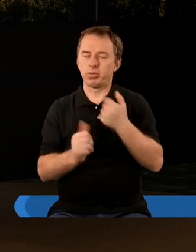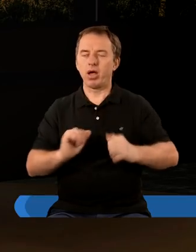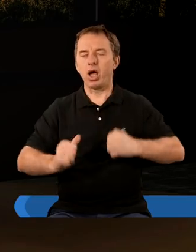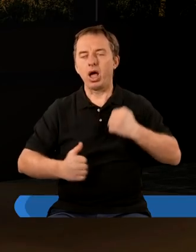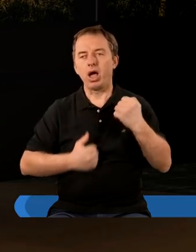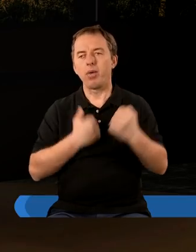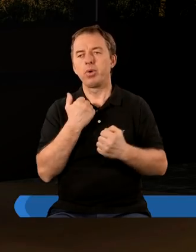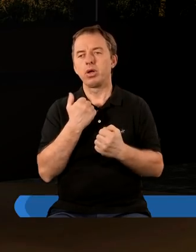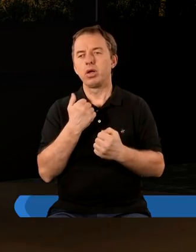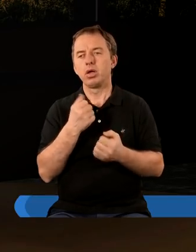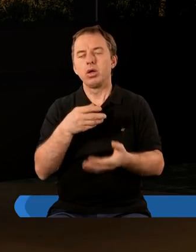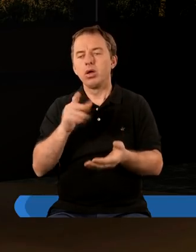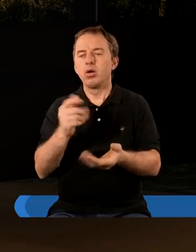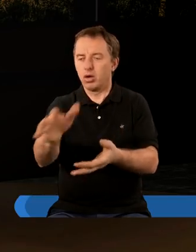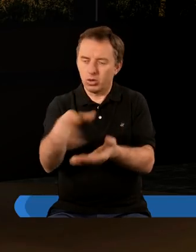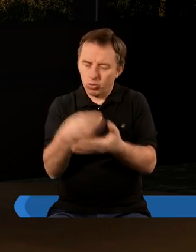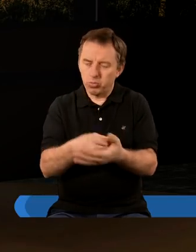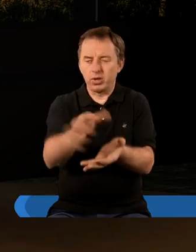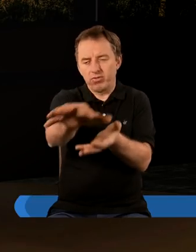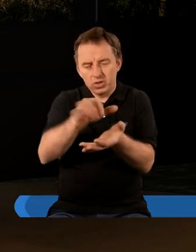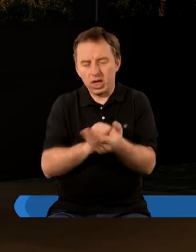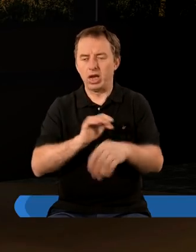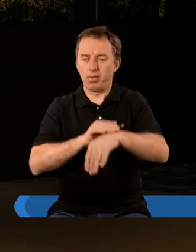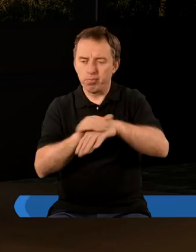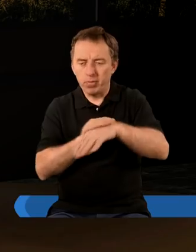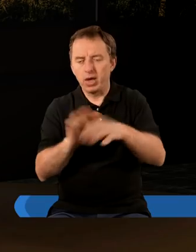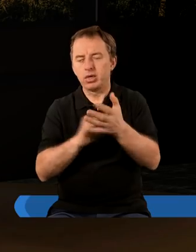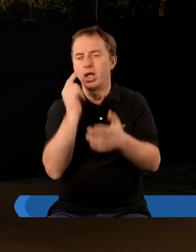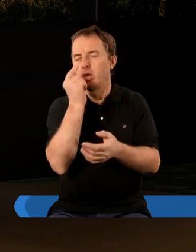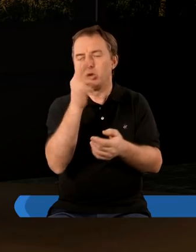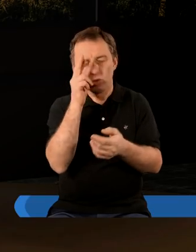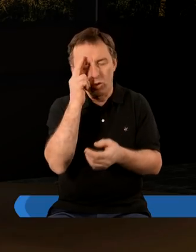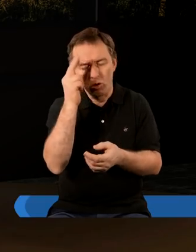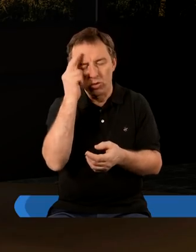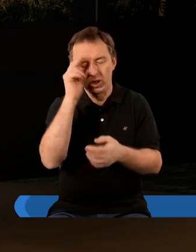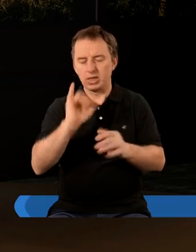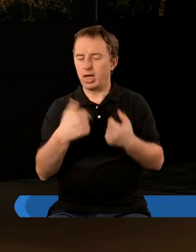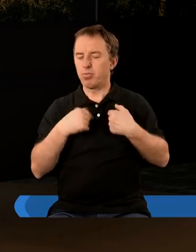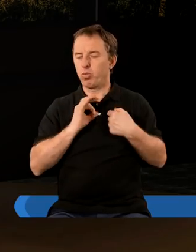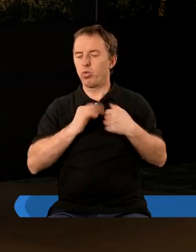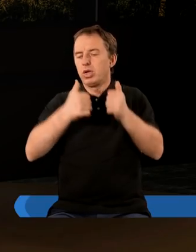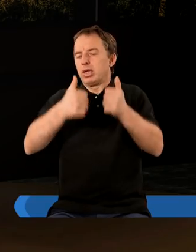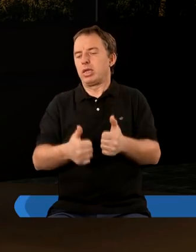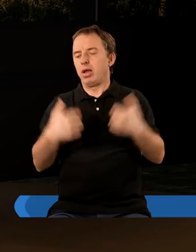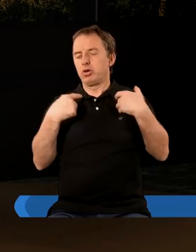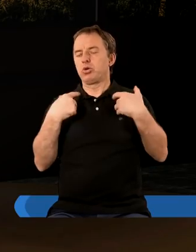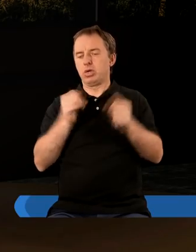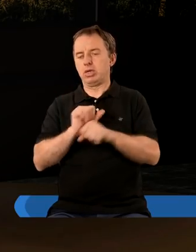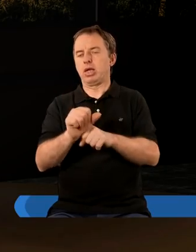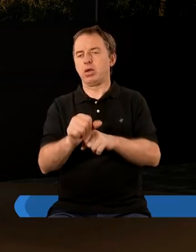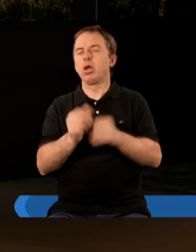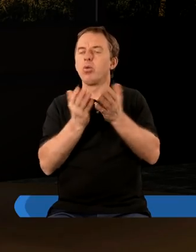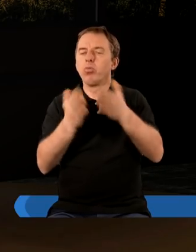abyśmy nabyli tej maści na nasze oczy abyśmy zrozumieli w jakim stanie się znajdujemy